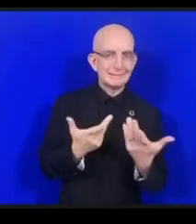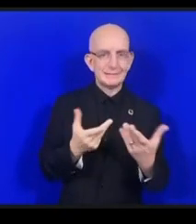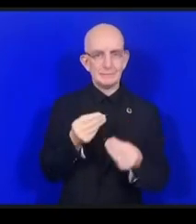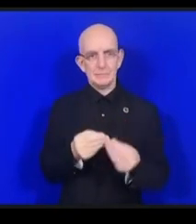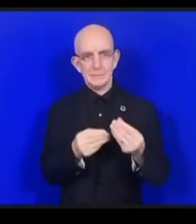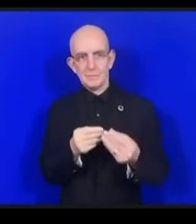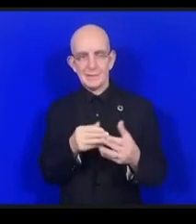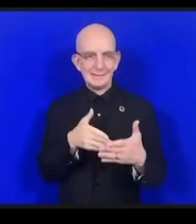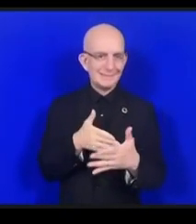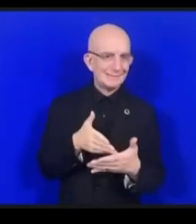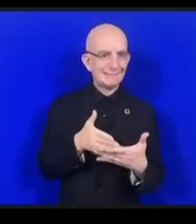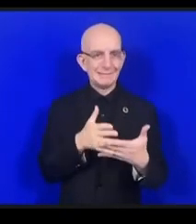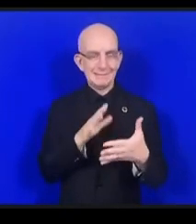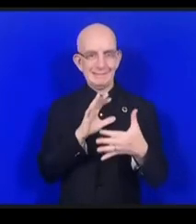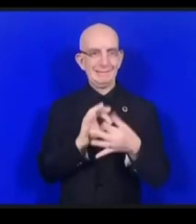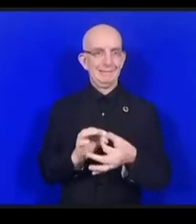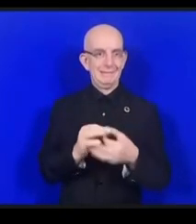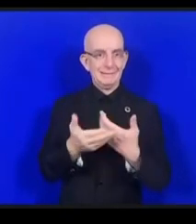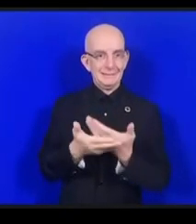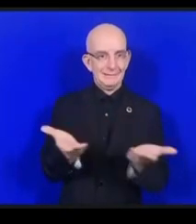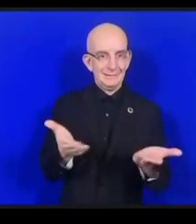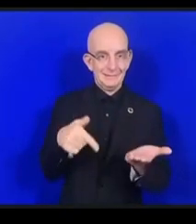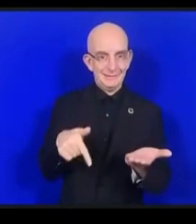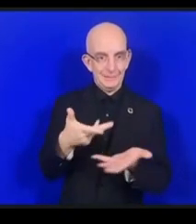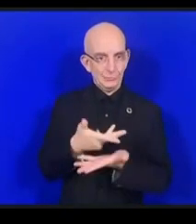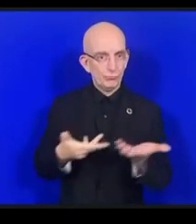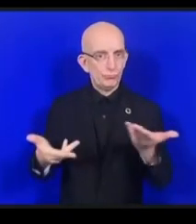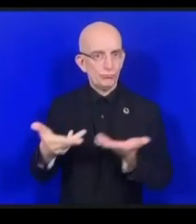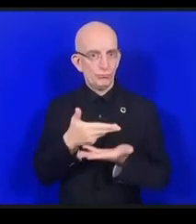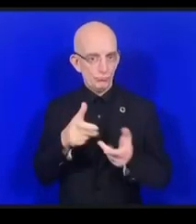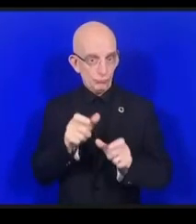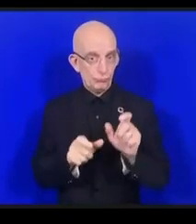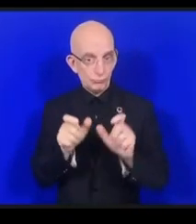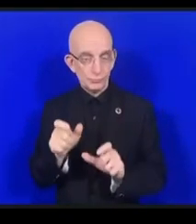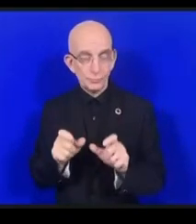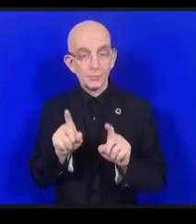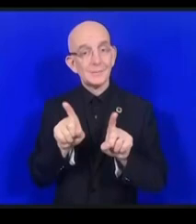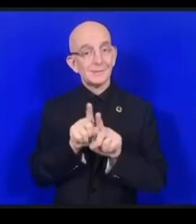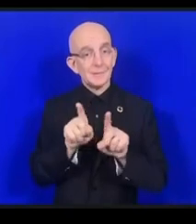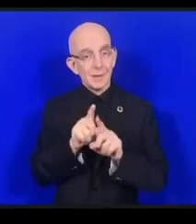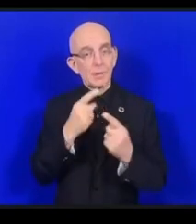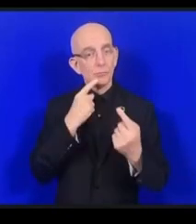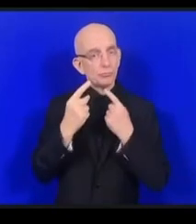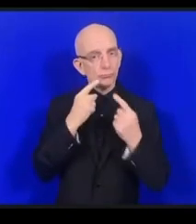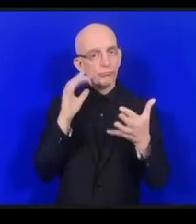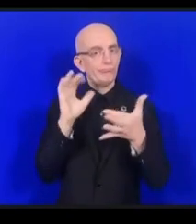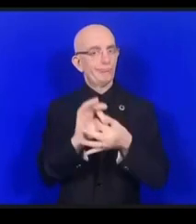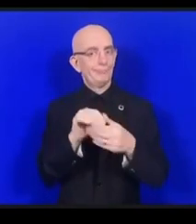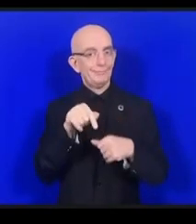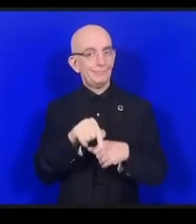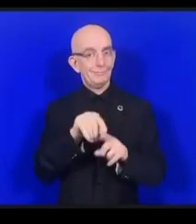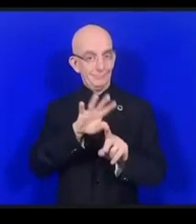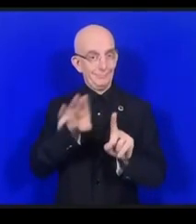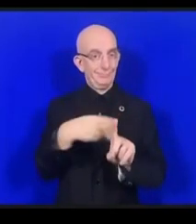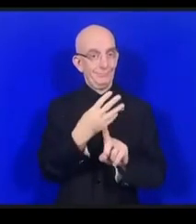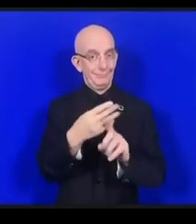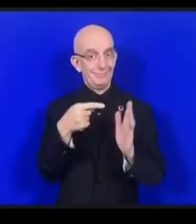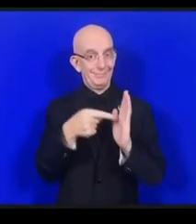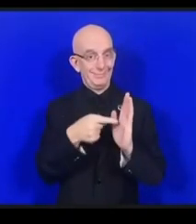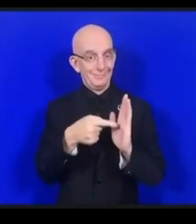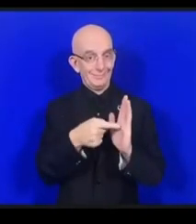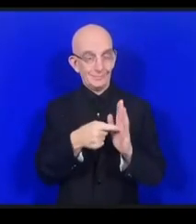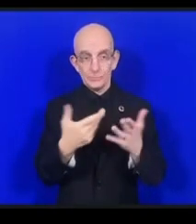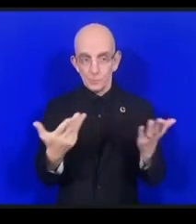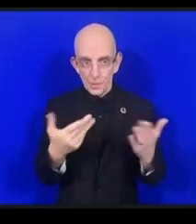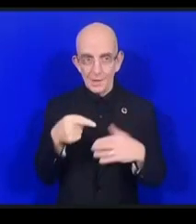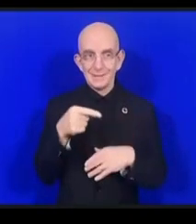en tant que jeunes notamment lorsqu'on parle des ODD nous voulons améliorer